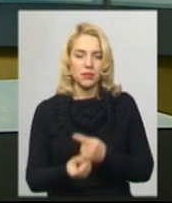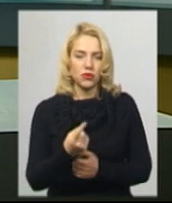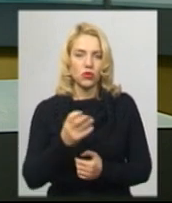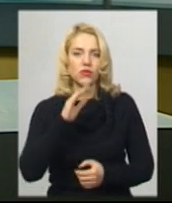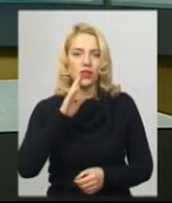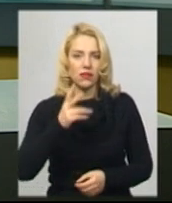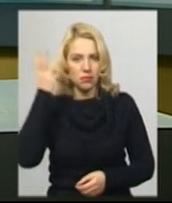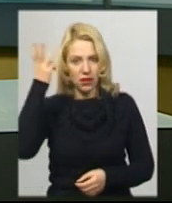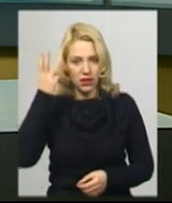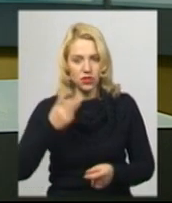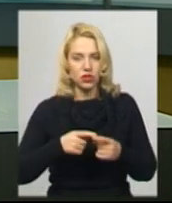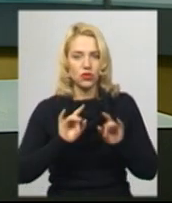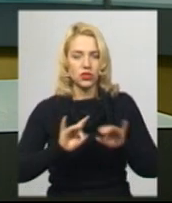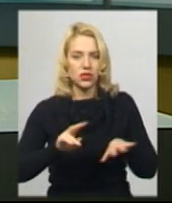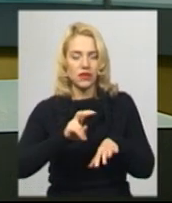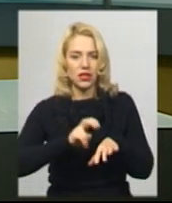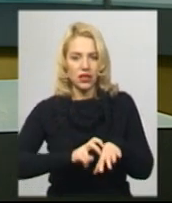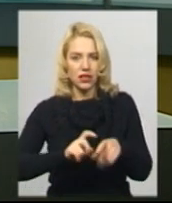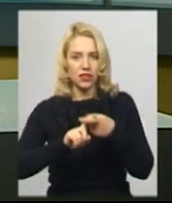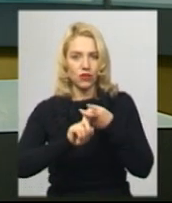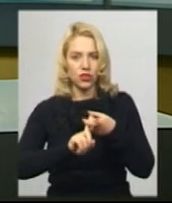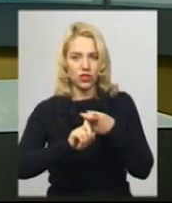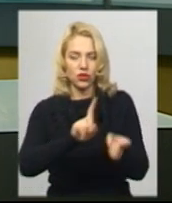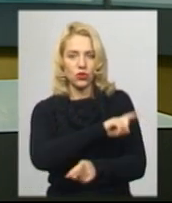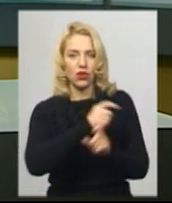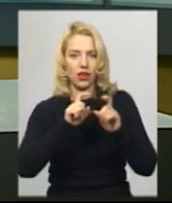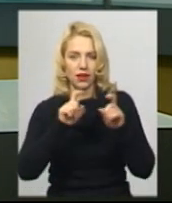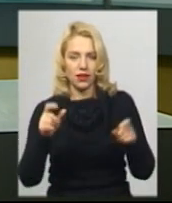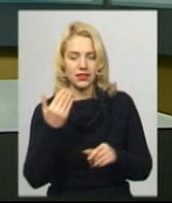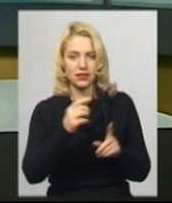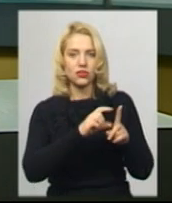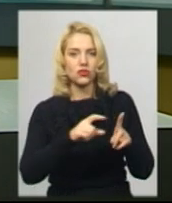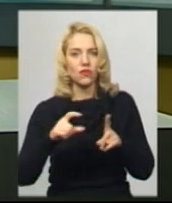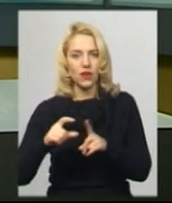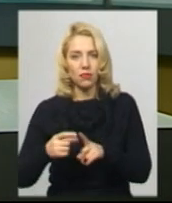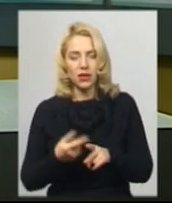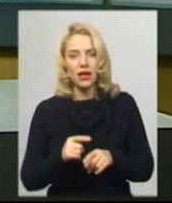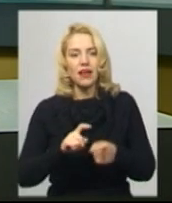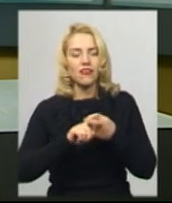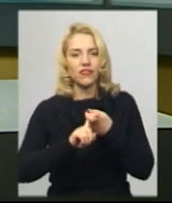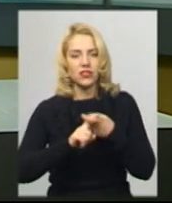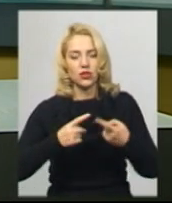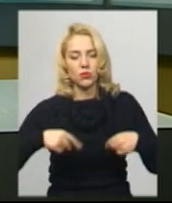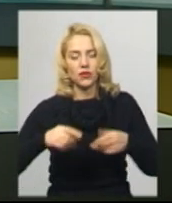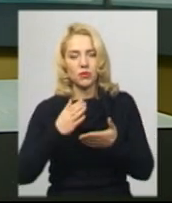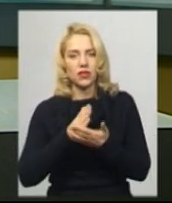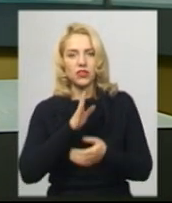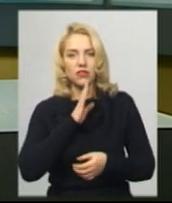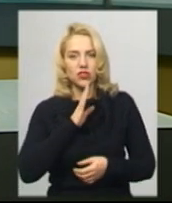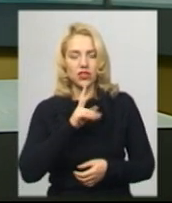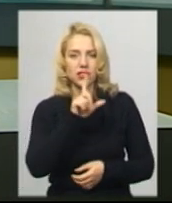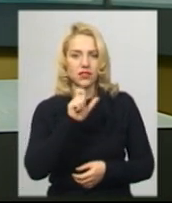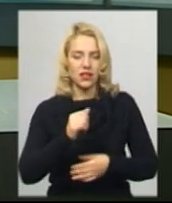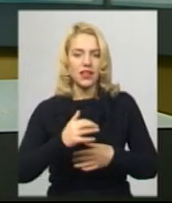Хмельницької міської інфекційної лікарні Руслана Данік. За її словами, у відділенні інтенсивної терапії перебуває пацієнтка з Дережнянського